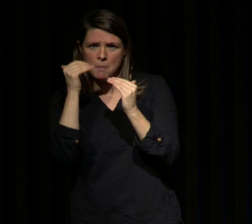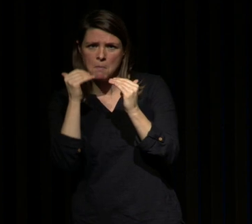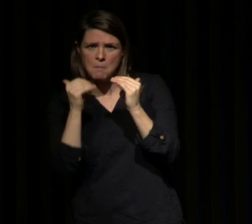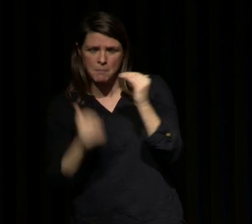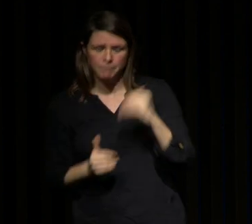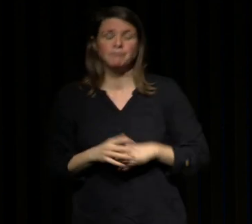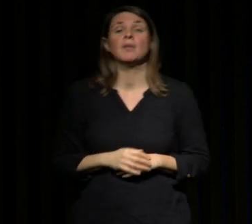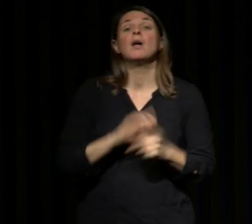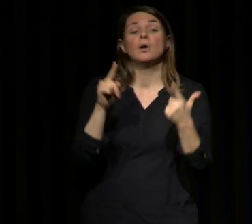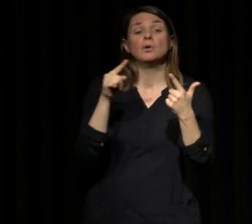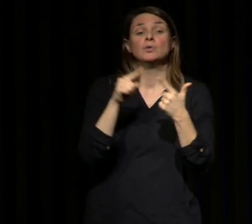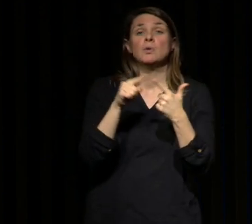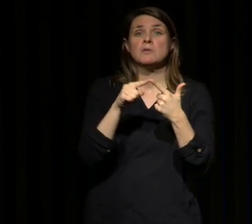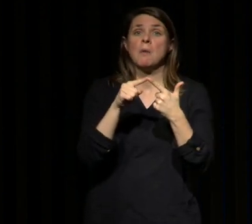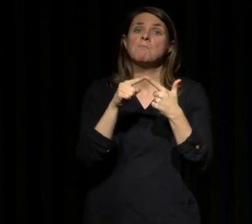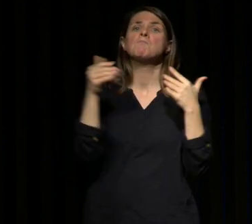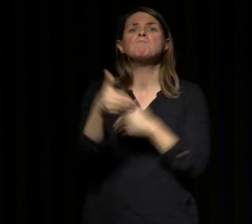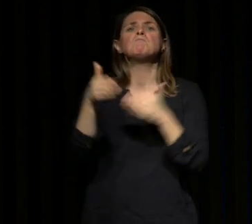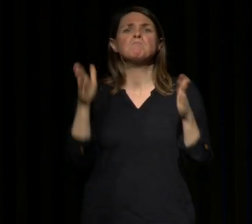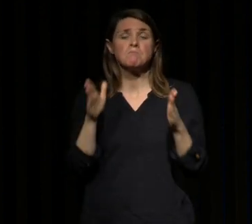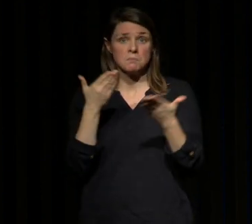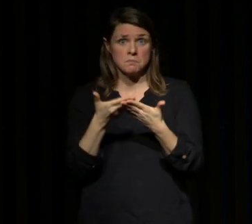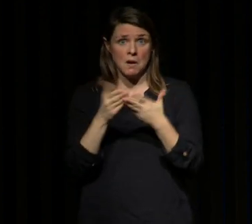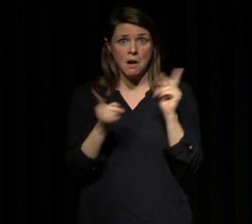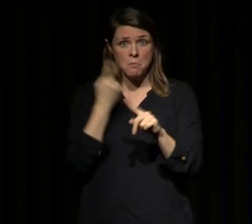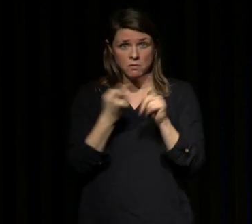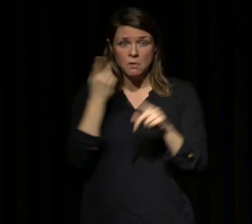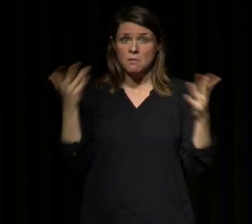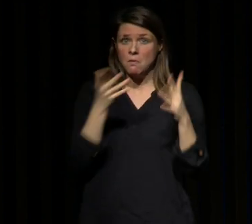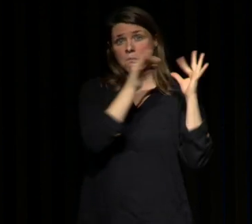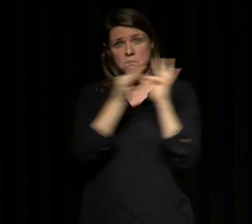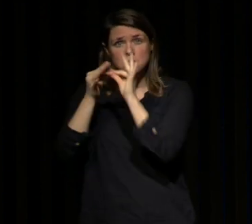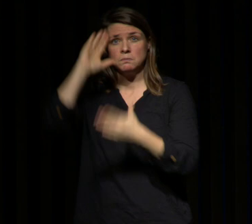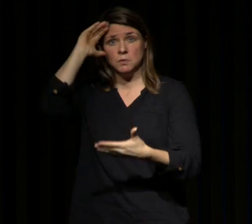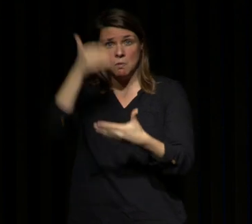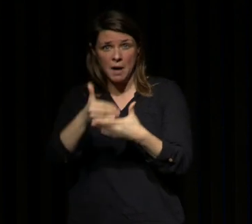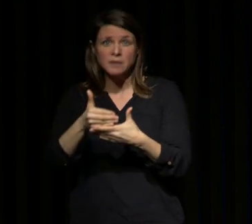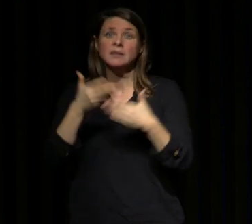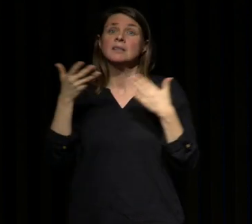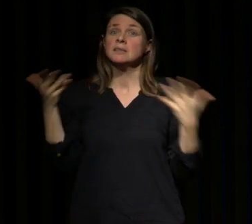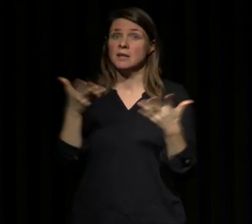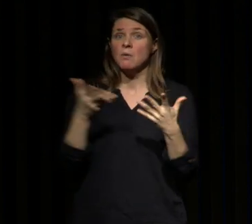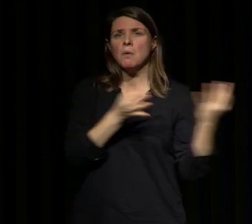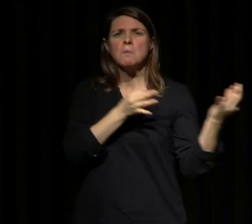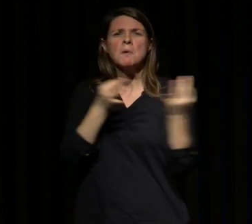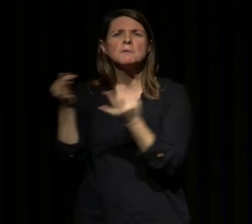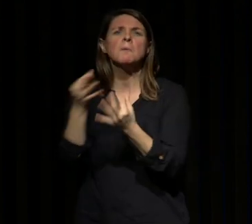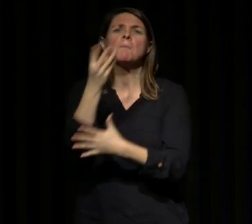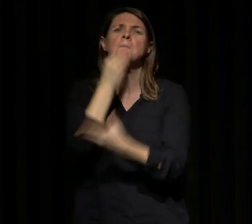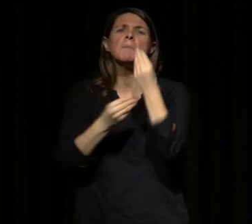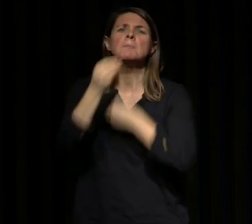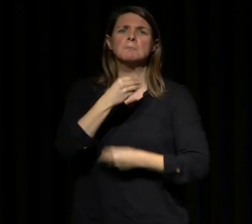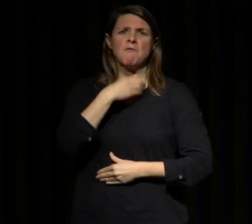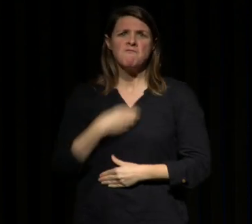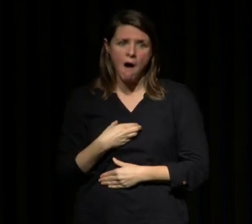Le deuxième secteur très important en relation avec le sommeil, c'est la régulation de l'appétit. Vous connaissez sûrement